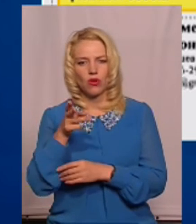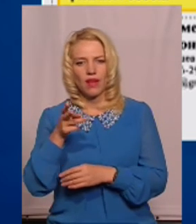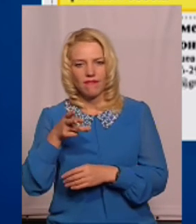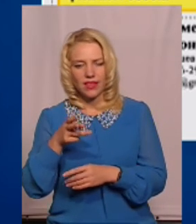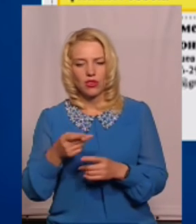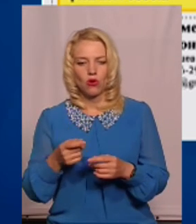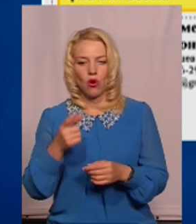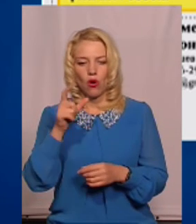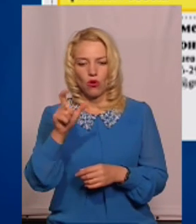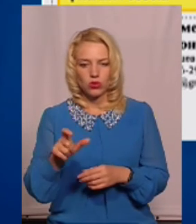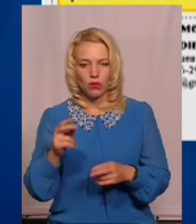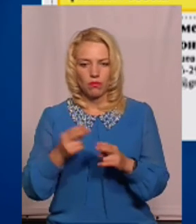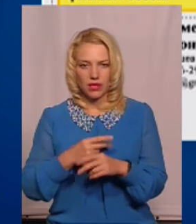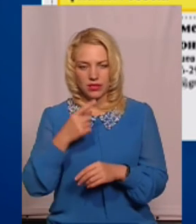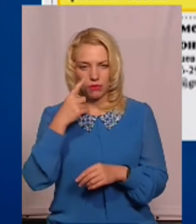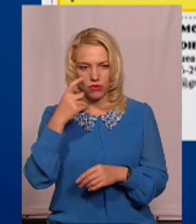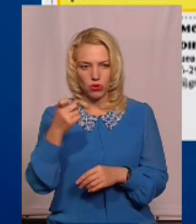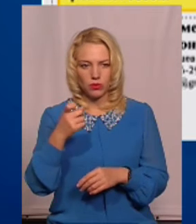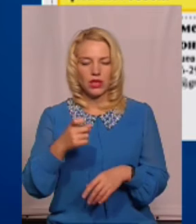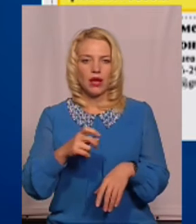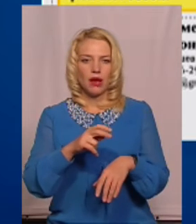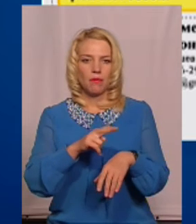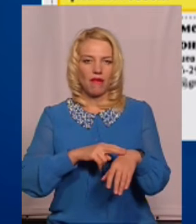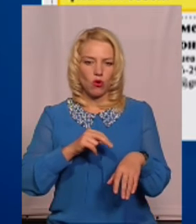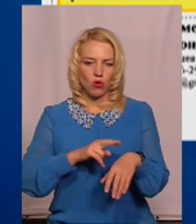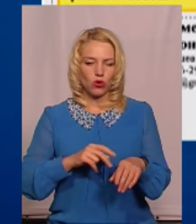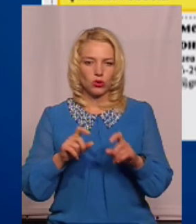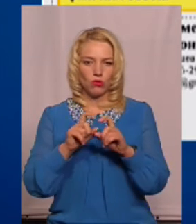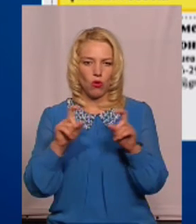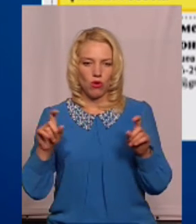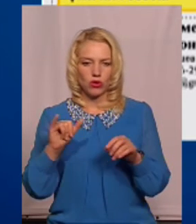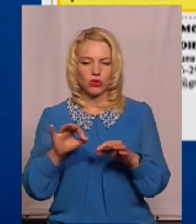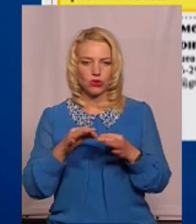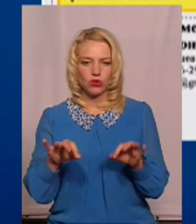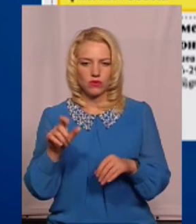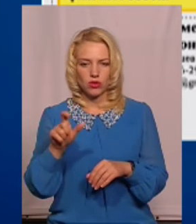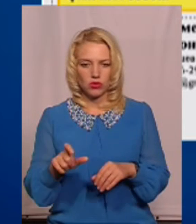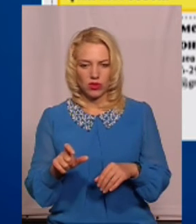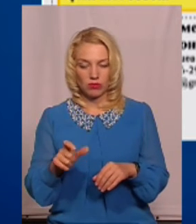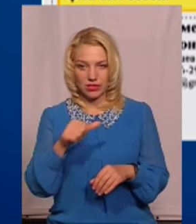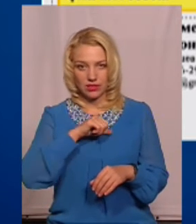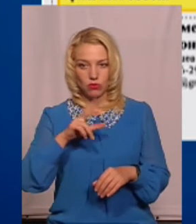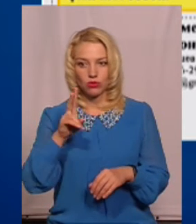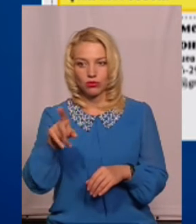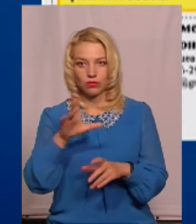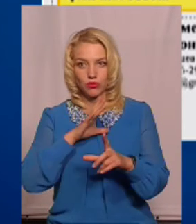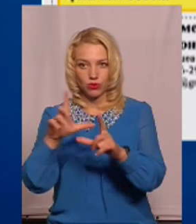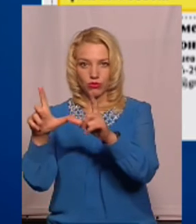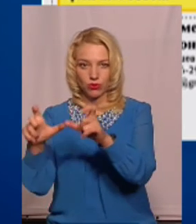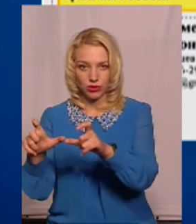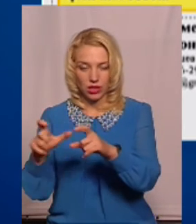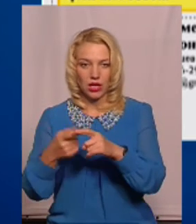без повідомлення про події правоохоронному органу та дозволу особи безпосередньо засобами